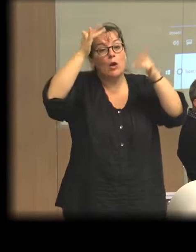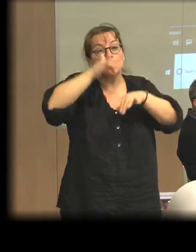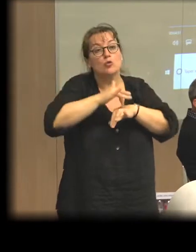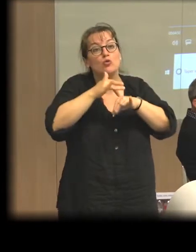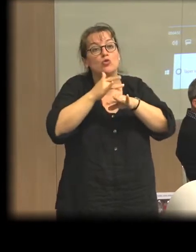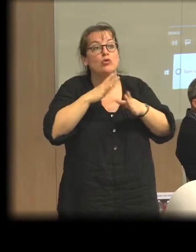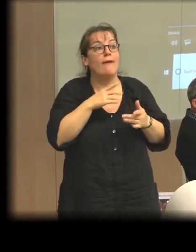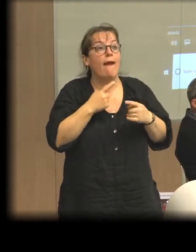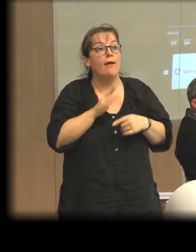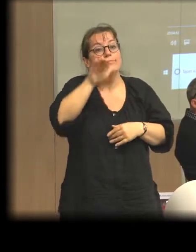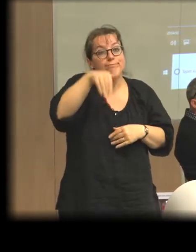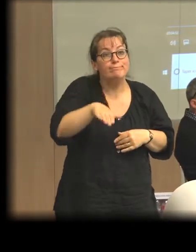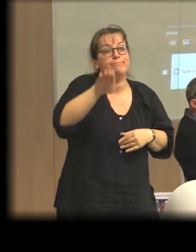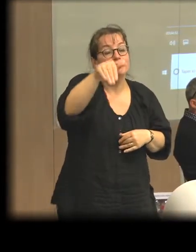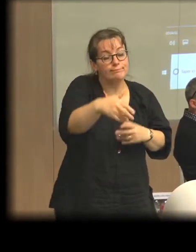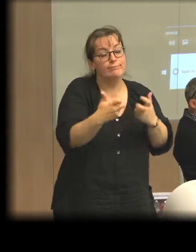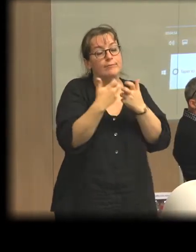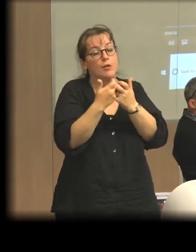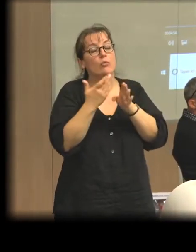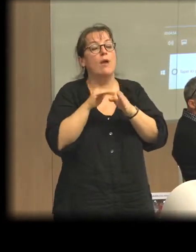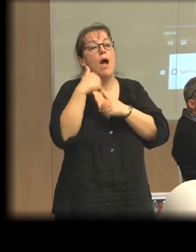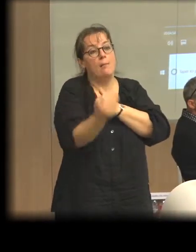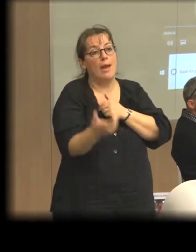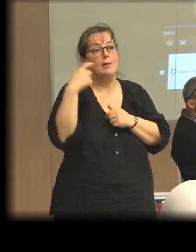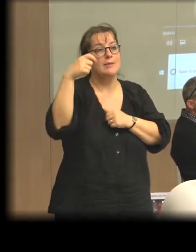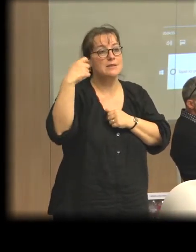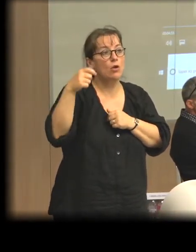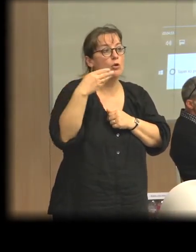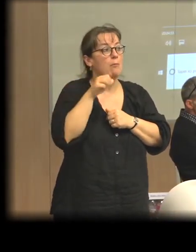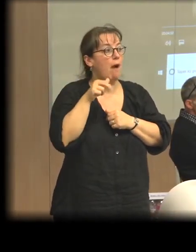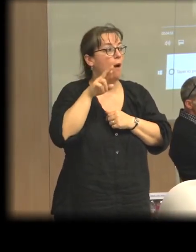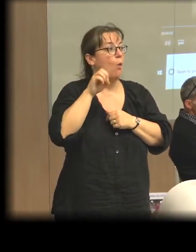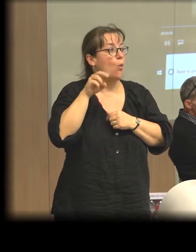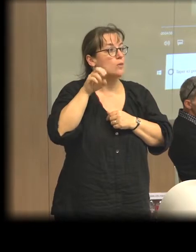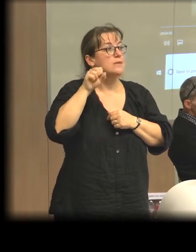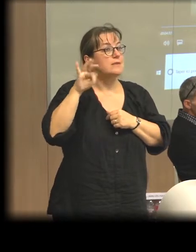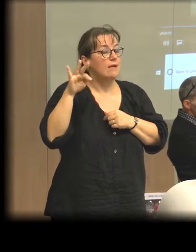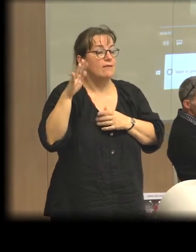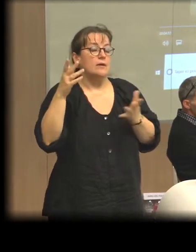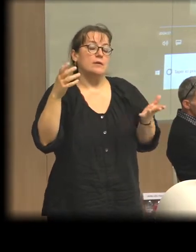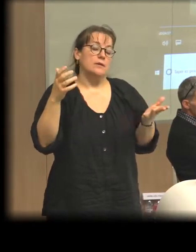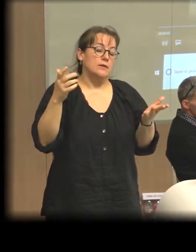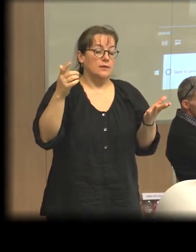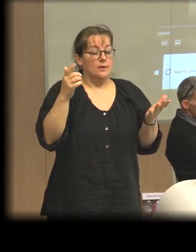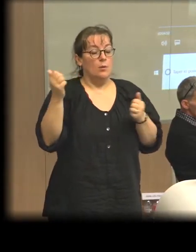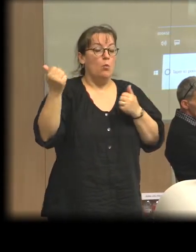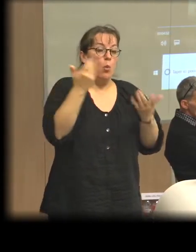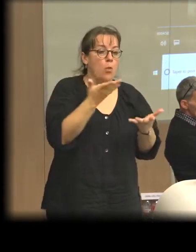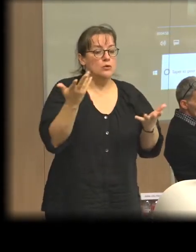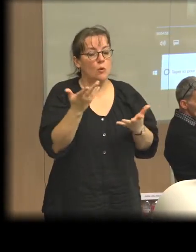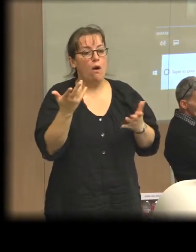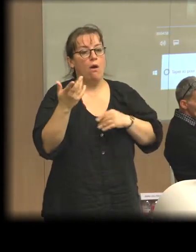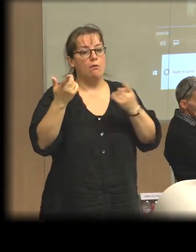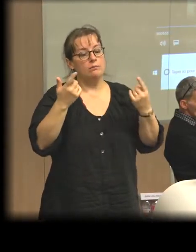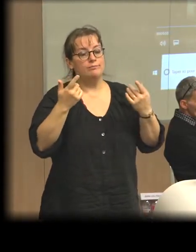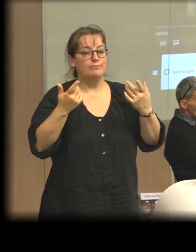avec la présidence de Dilma Rousseff, il va y avoir la proposition d'intégrer le secrétariat d